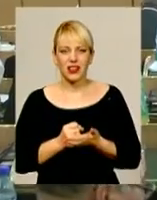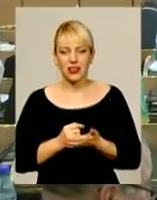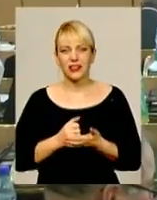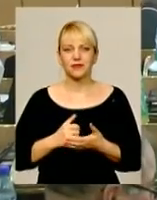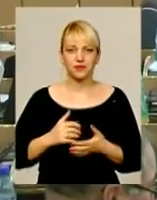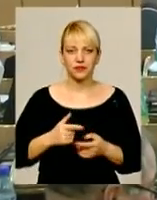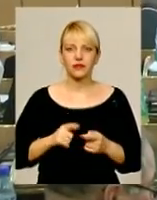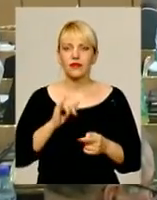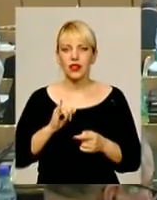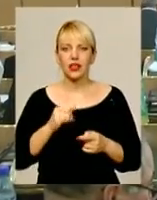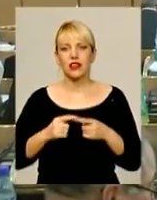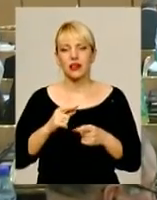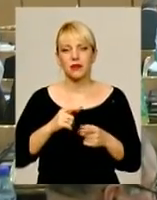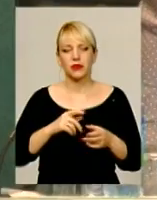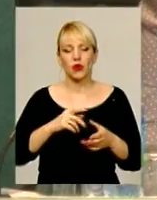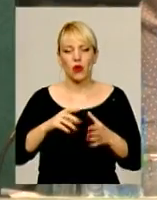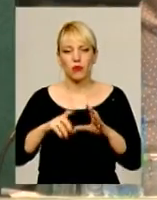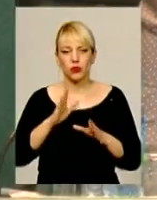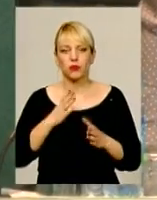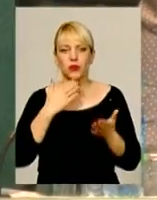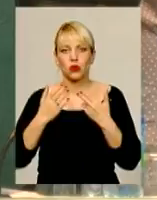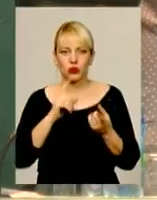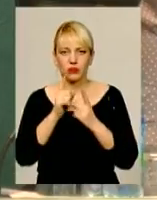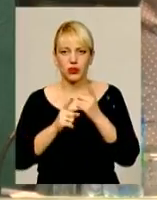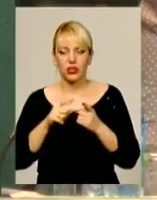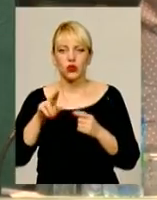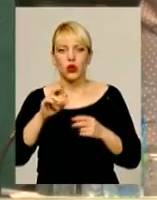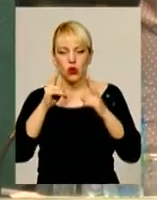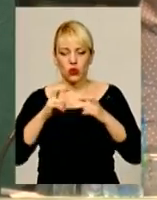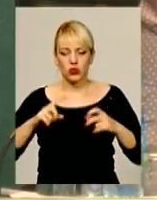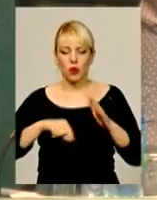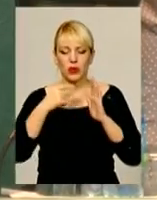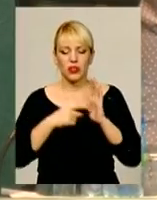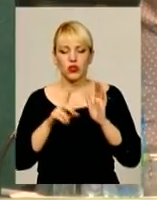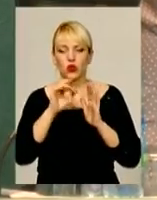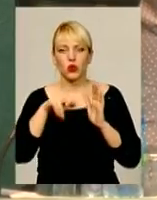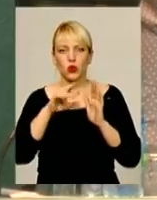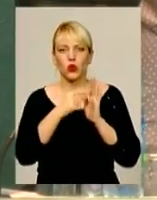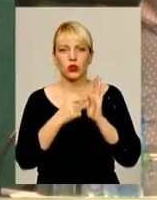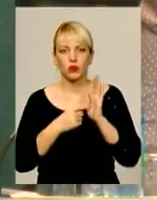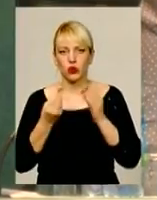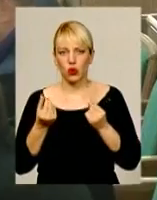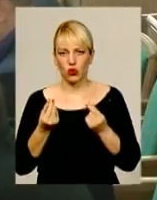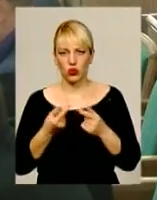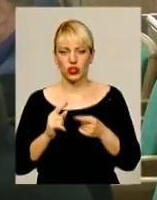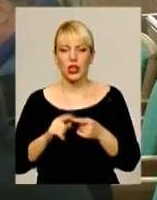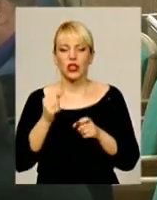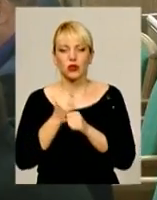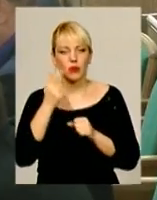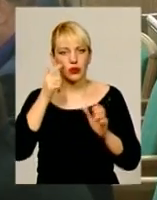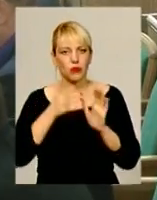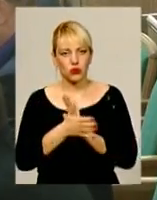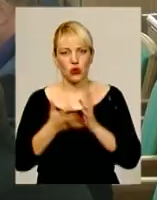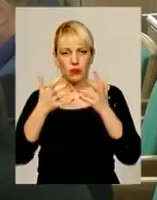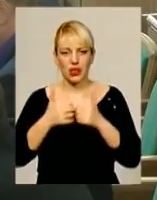запропонували принципово змінити підходи до розгляду питань, які стосуються розподілу грошей. Зокрема, розробити прозорий механізм, у